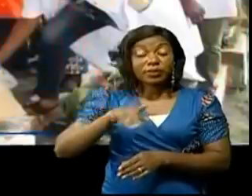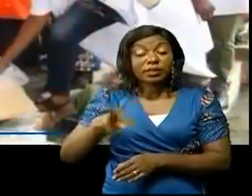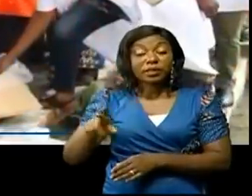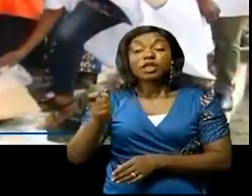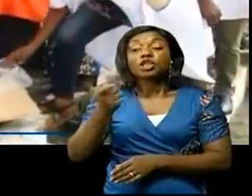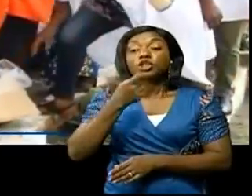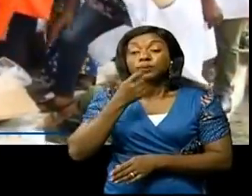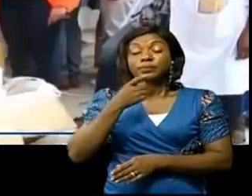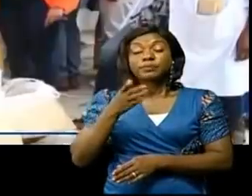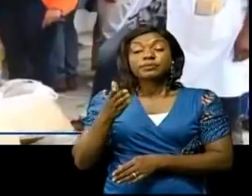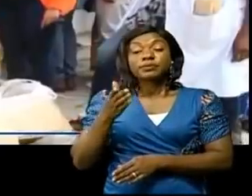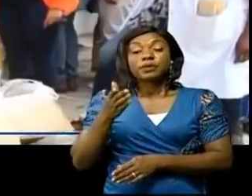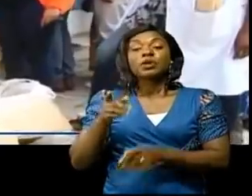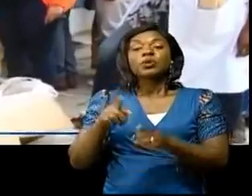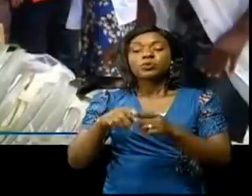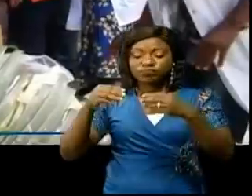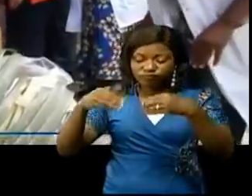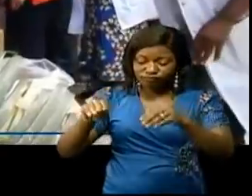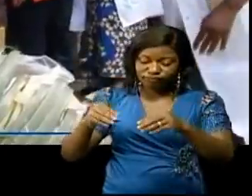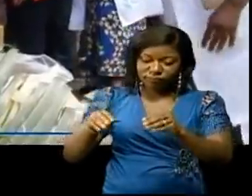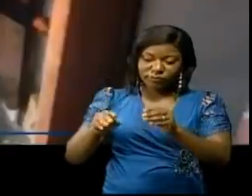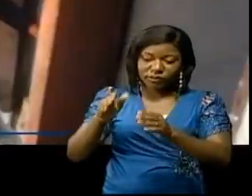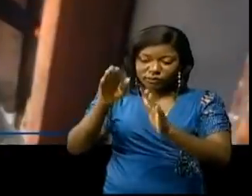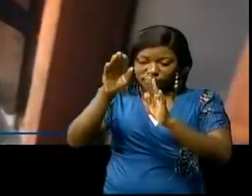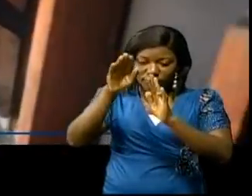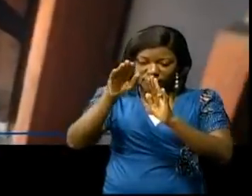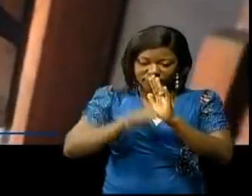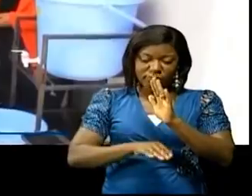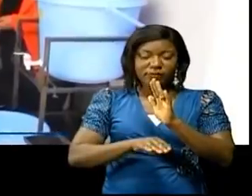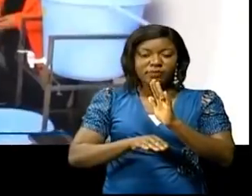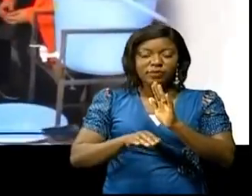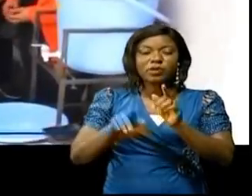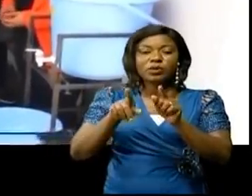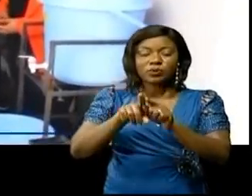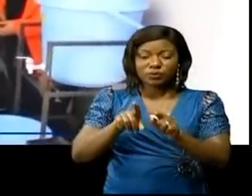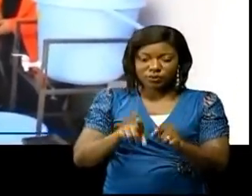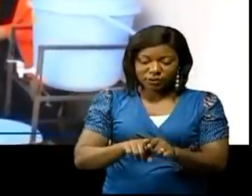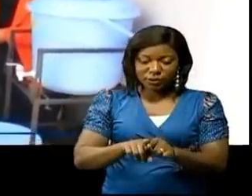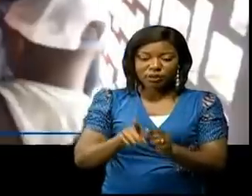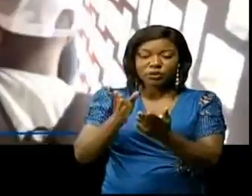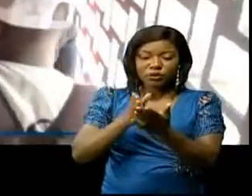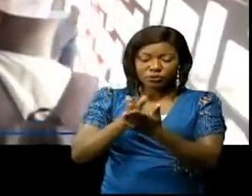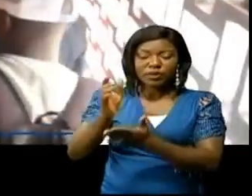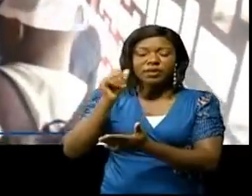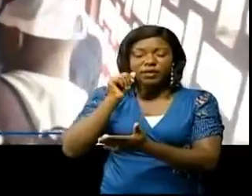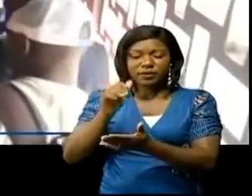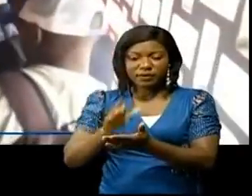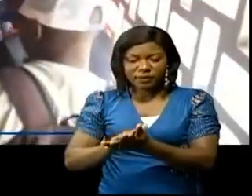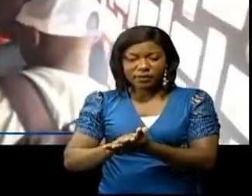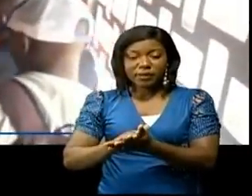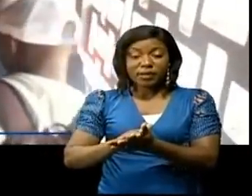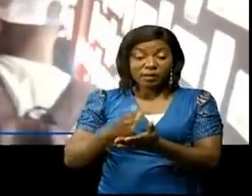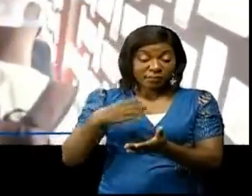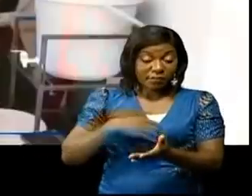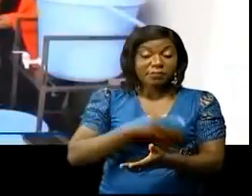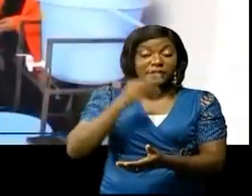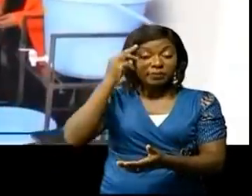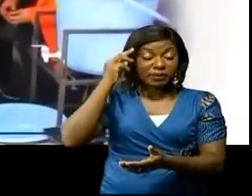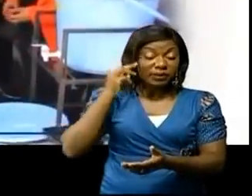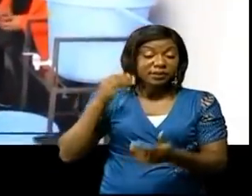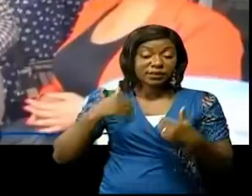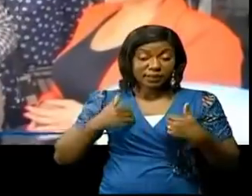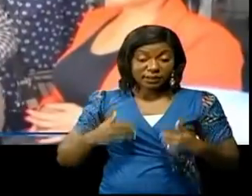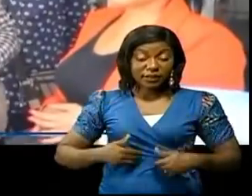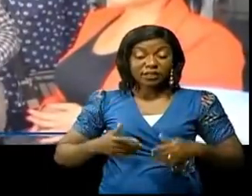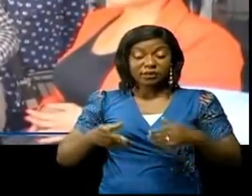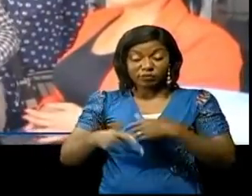pharmaceutiques seront vendus à moindre coût. En marge du mois des droits de la femme, la ministre provinciale de la Santé a rassuré qu